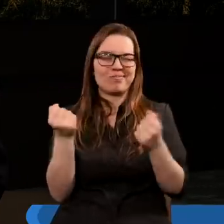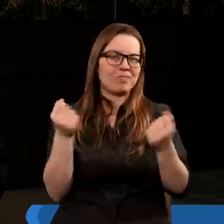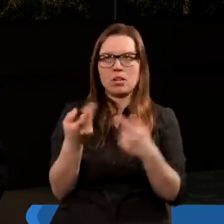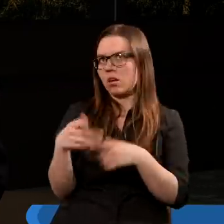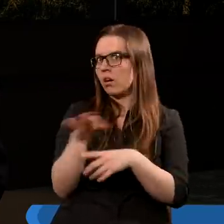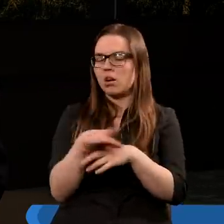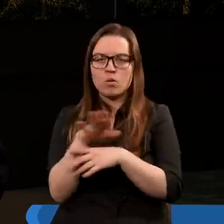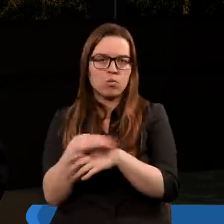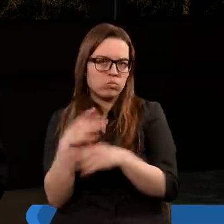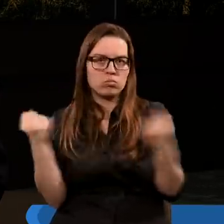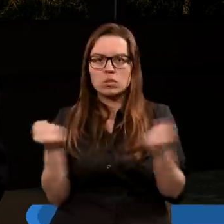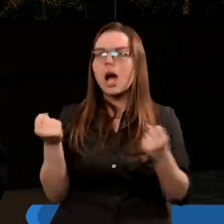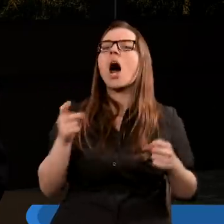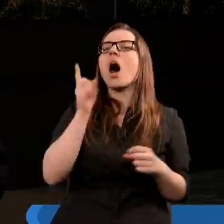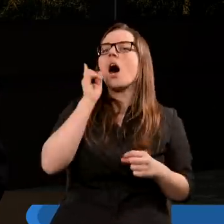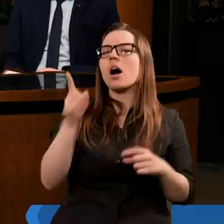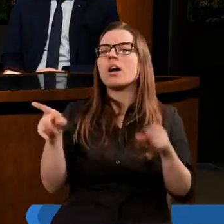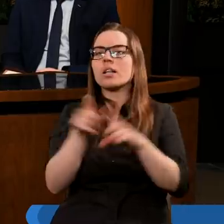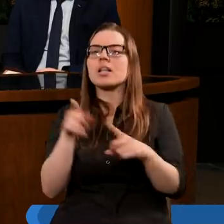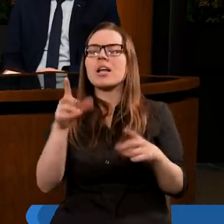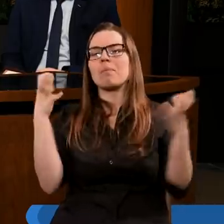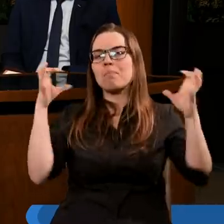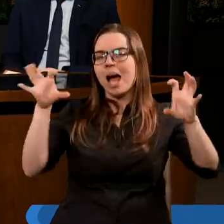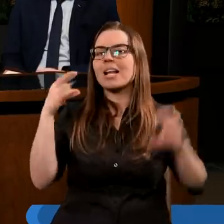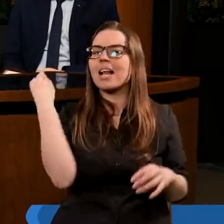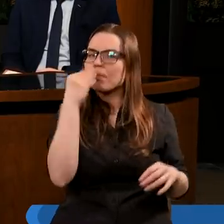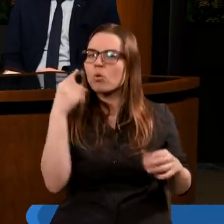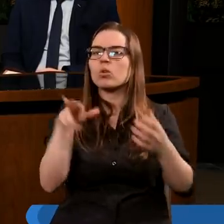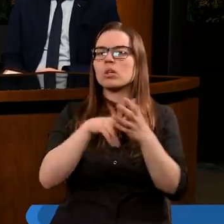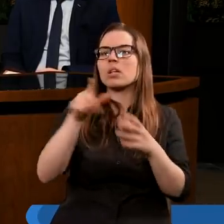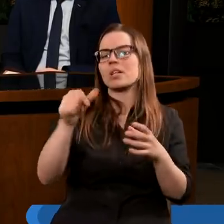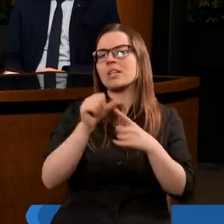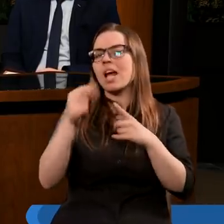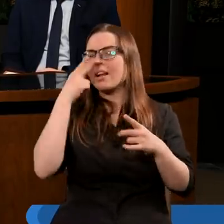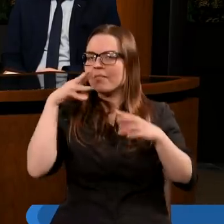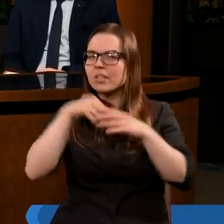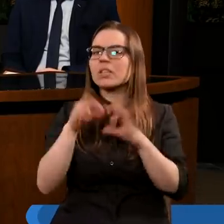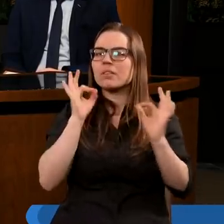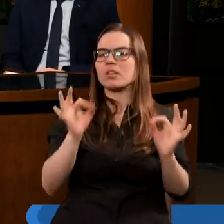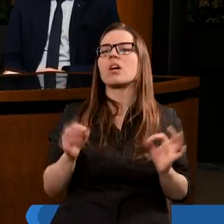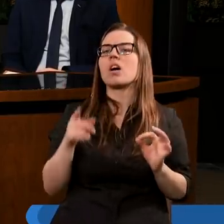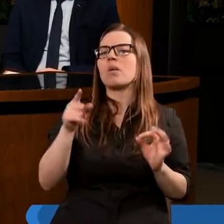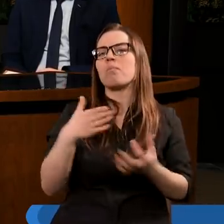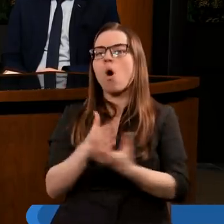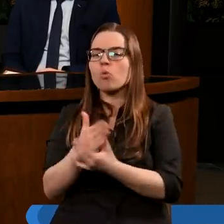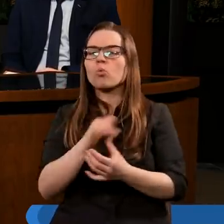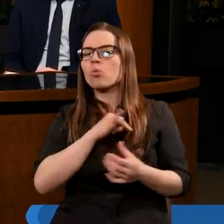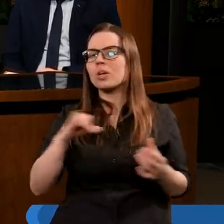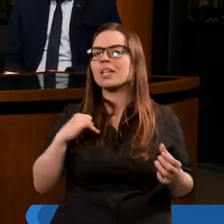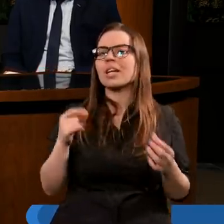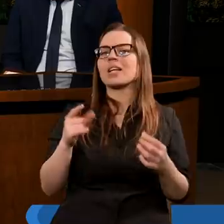okultyzmu, ale też bestia z morza, potęga polityczno-religijna Rzym, ona posługuje się